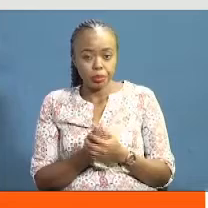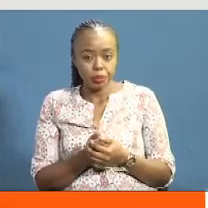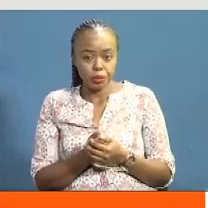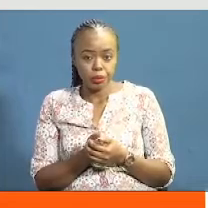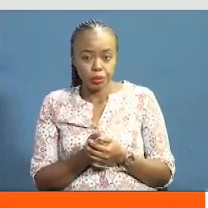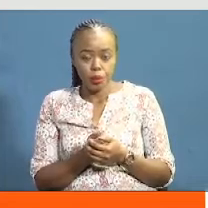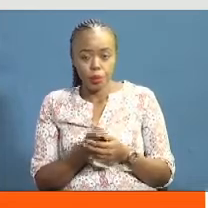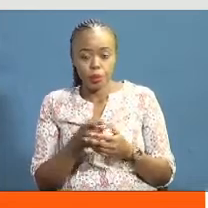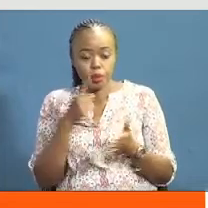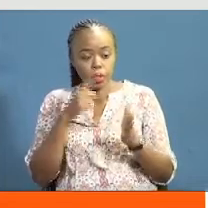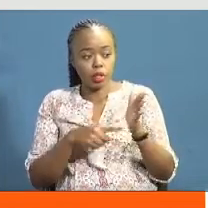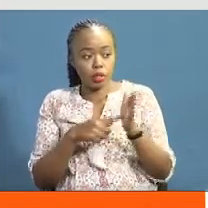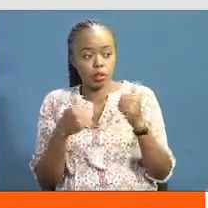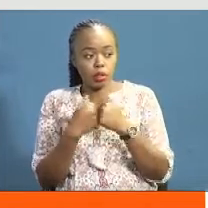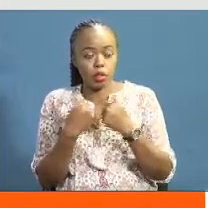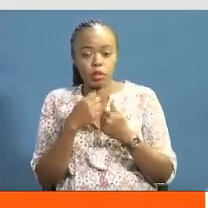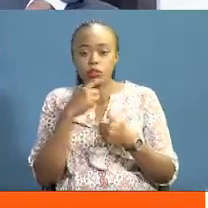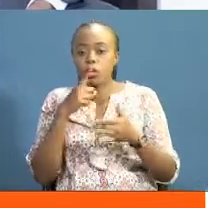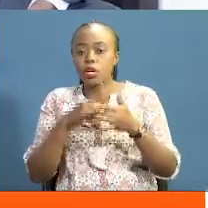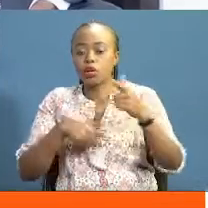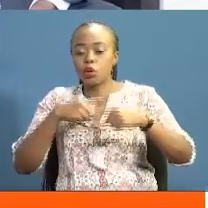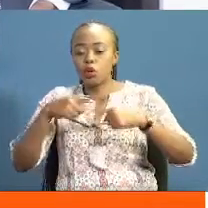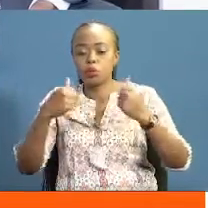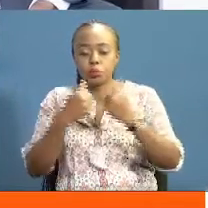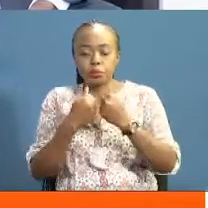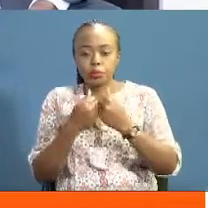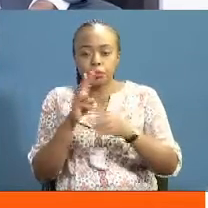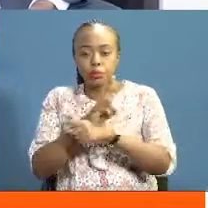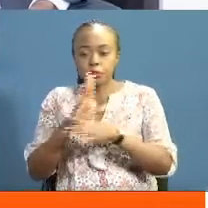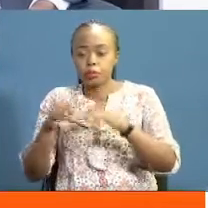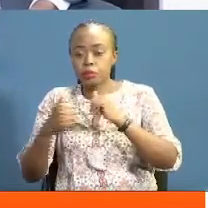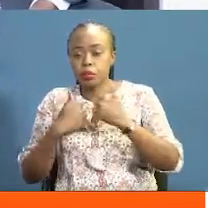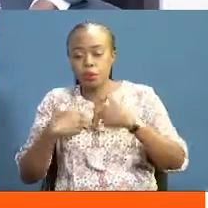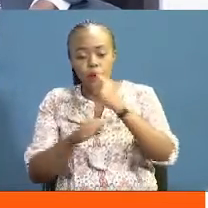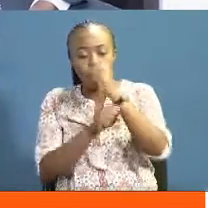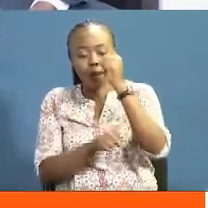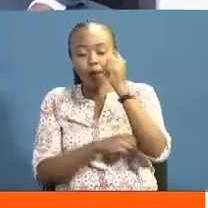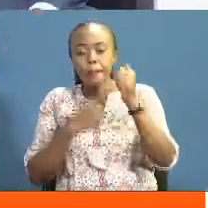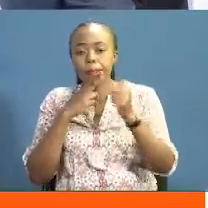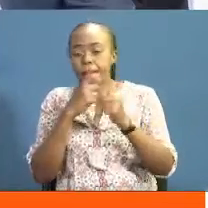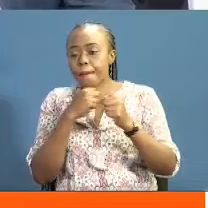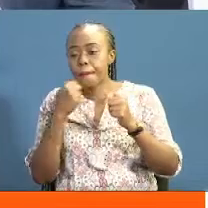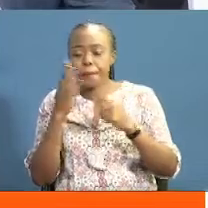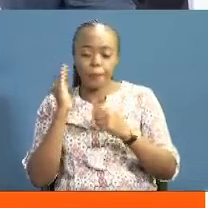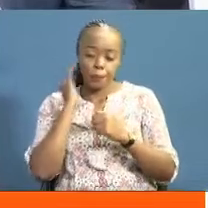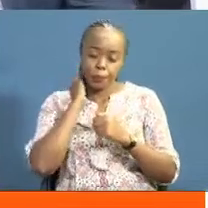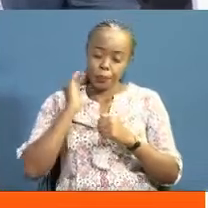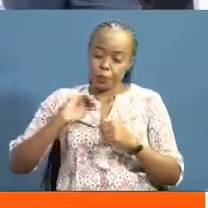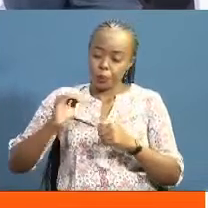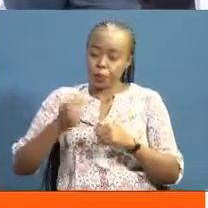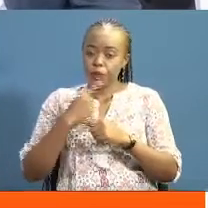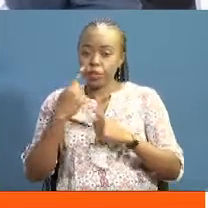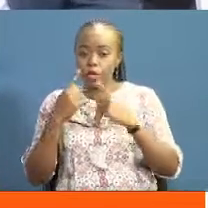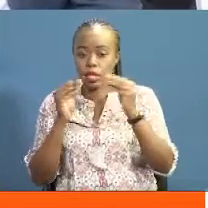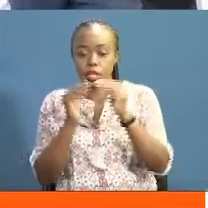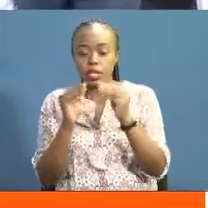Then what is that? What is happening there? Kauli zilizonekana kungwa mkono na gavana wa muranga Alietajami kutano hiyo